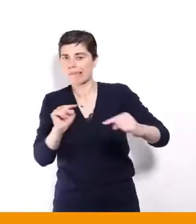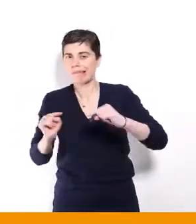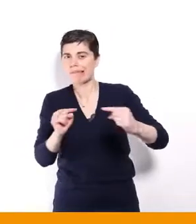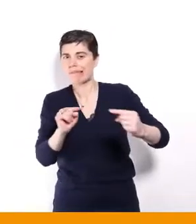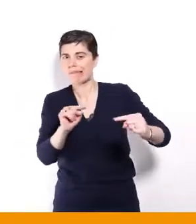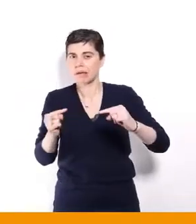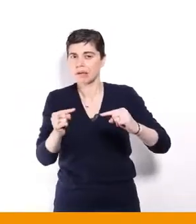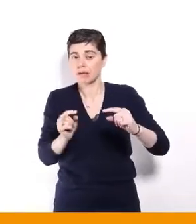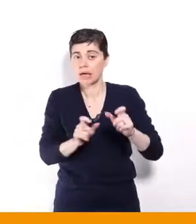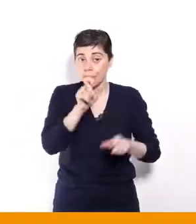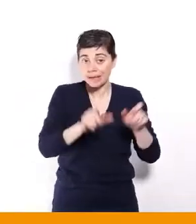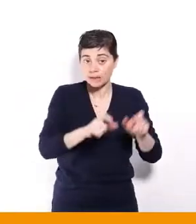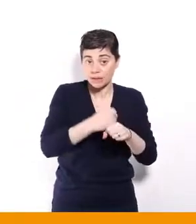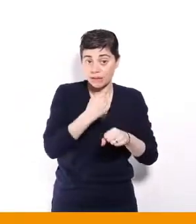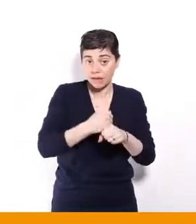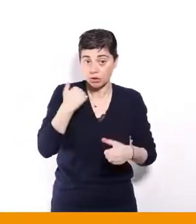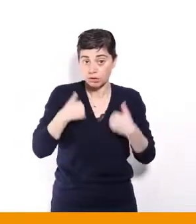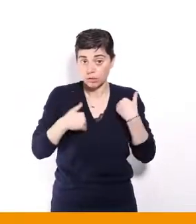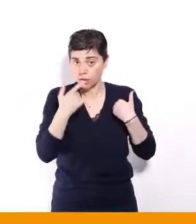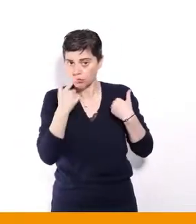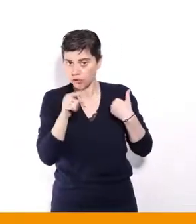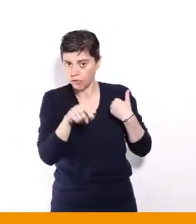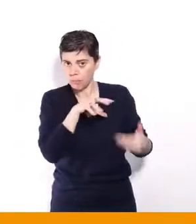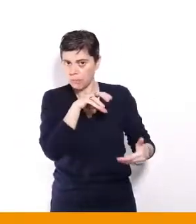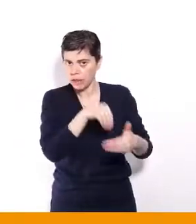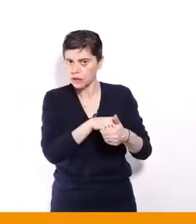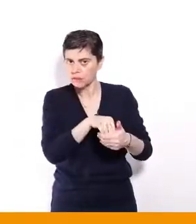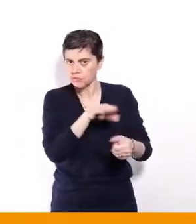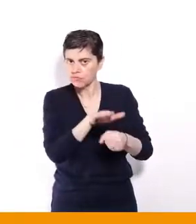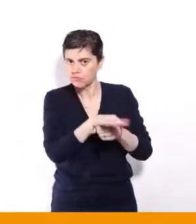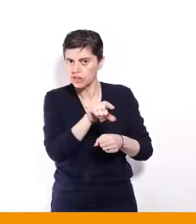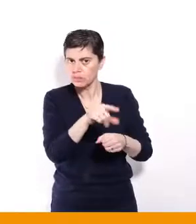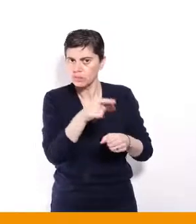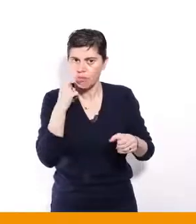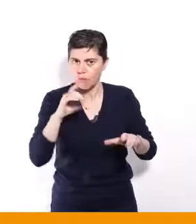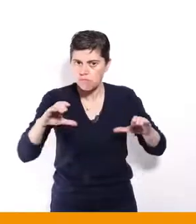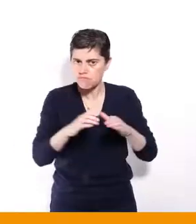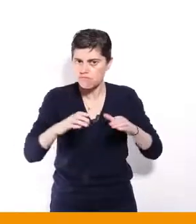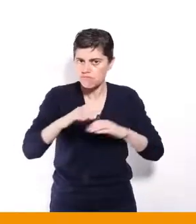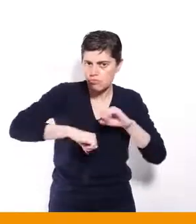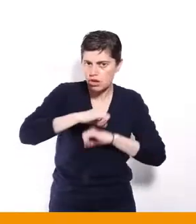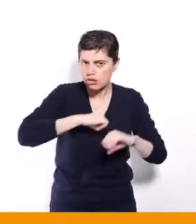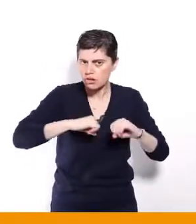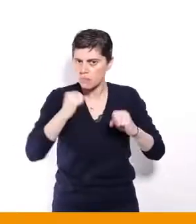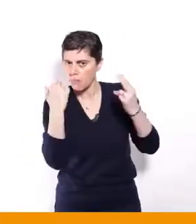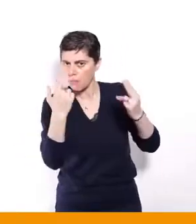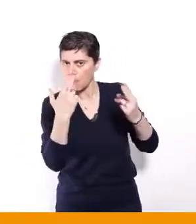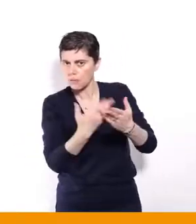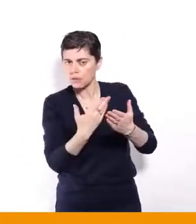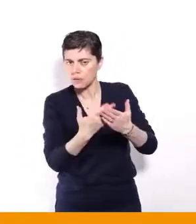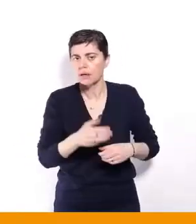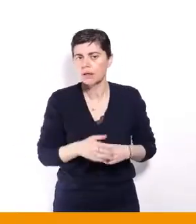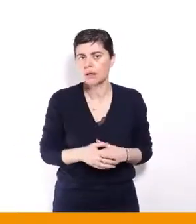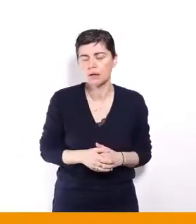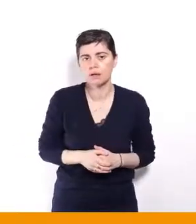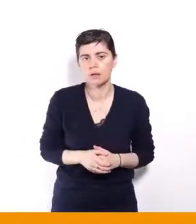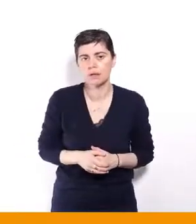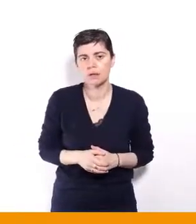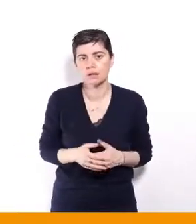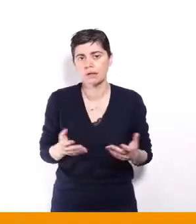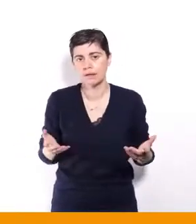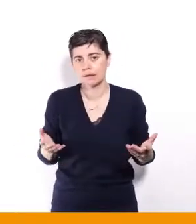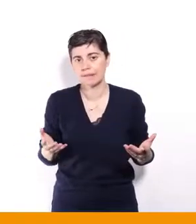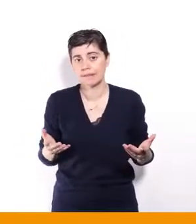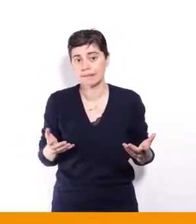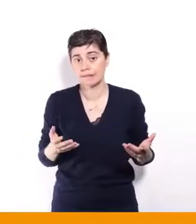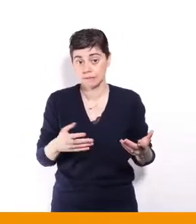assez associés, je dirais, dans les entreprises, à ce rapport de force ? Est-ce que les